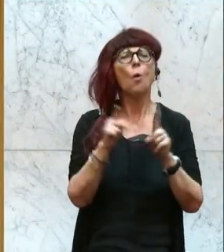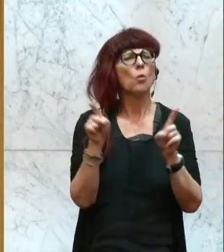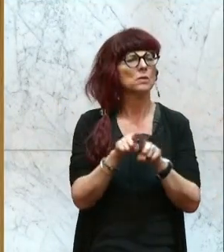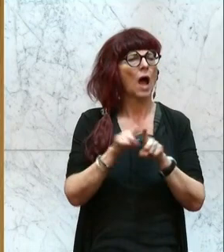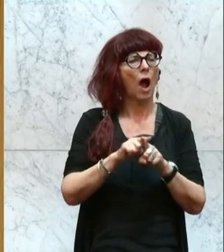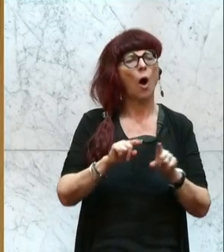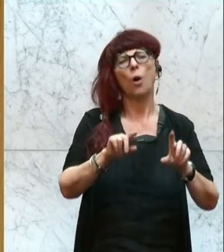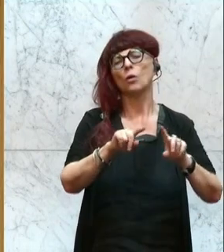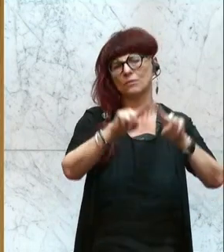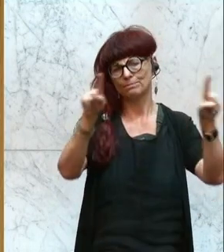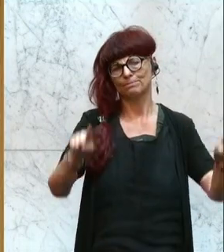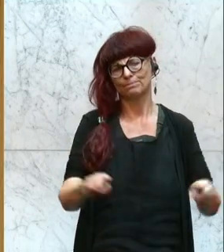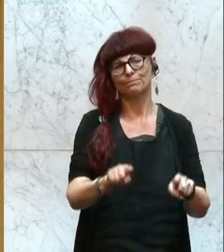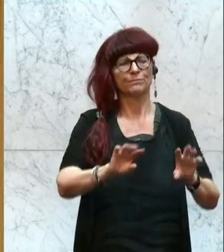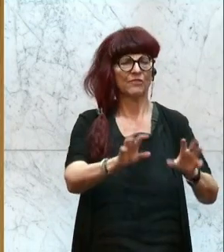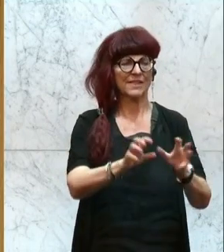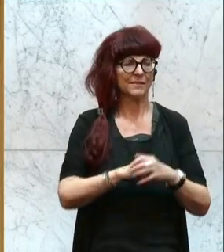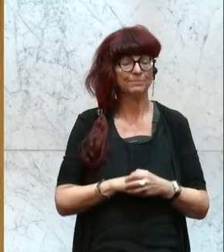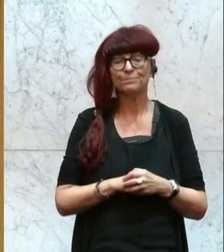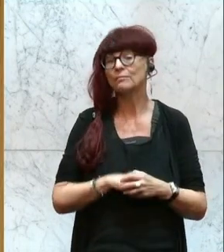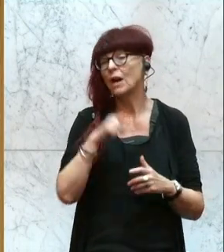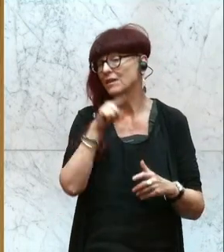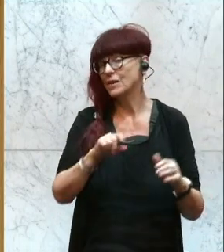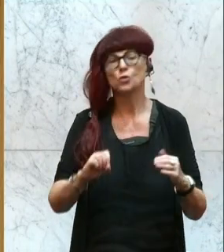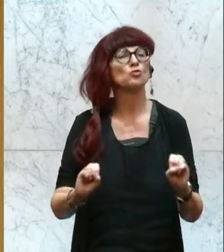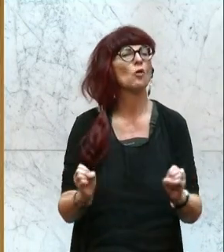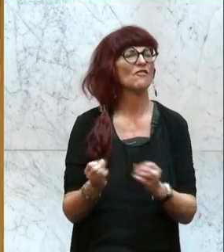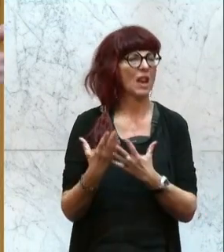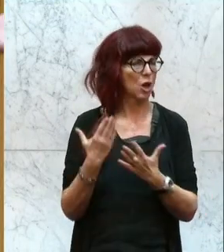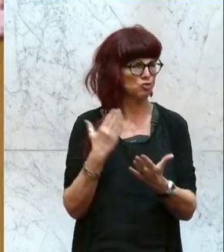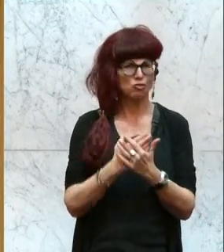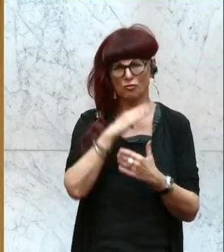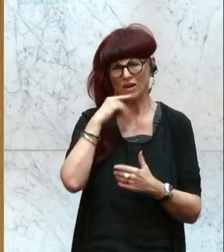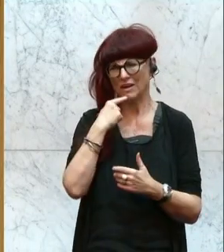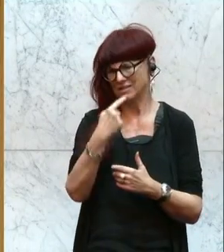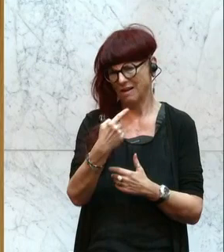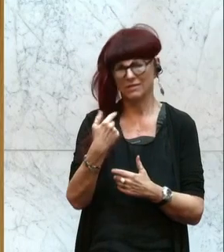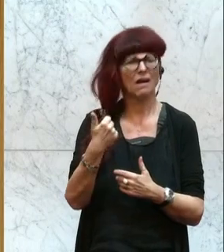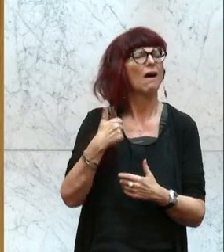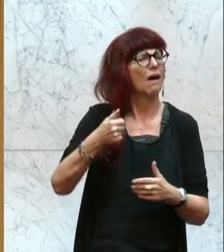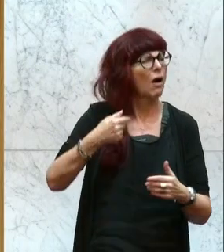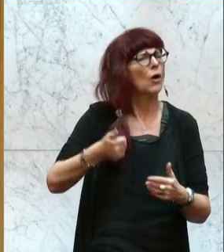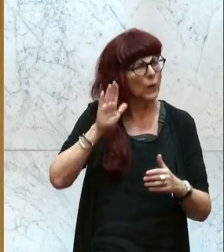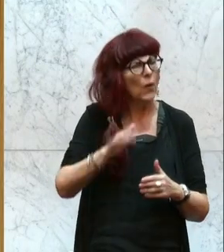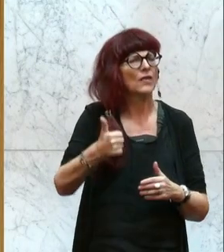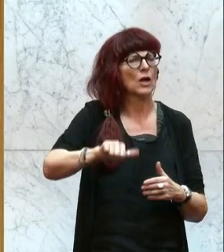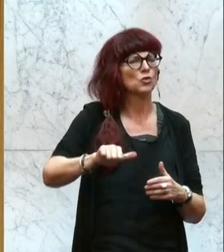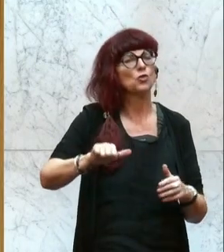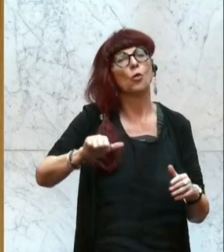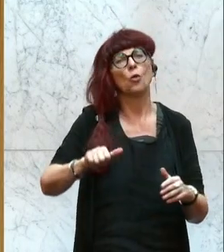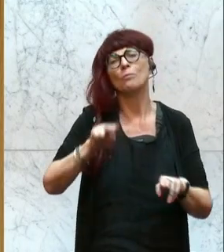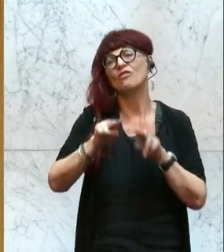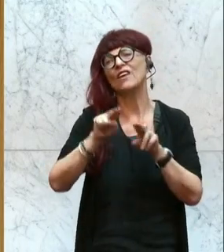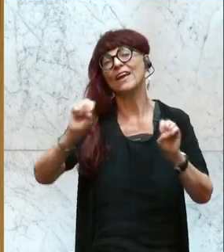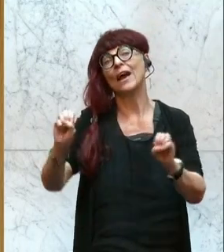ist eh schon sehr viel gesagt worden. Es ist eine Novelle, es ist ein weiterer Mosaikstein in der groß angekündigten Pflegereform. Es ist jetzt nicht der